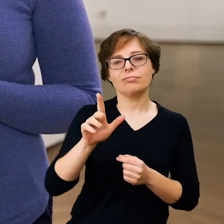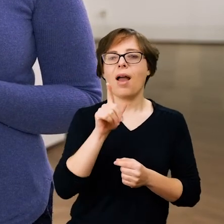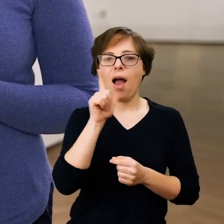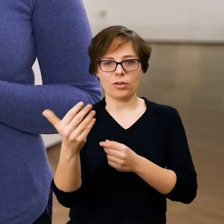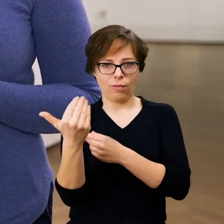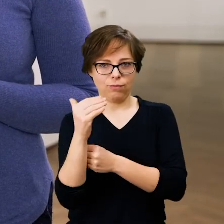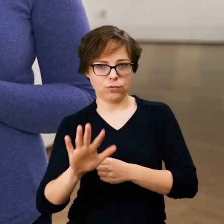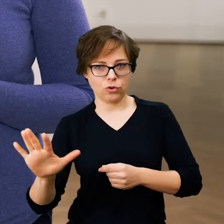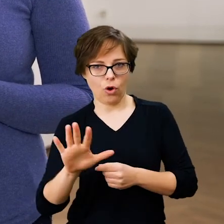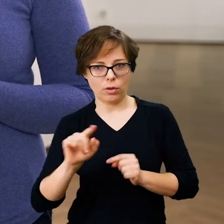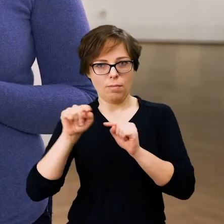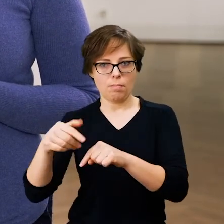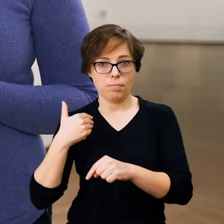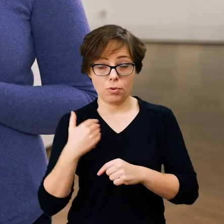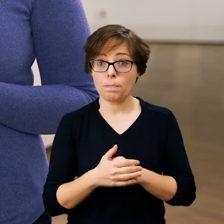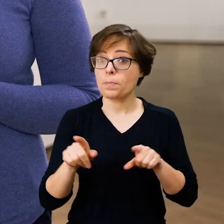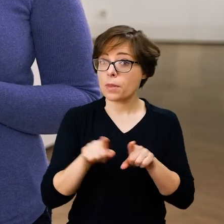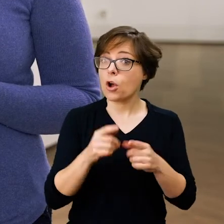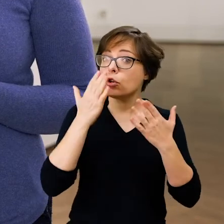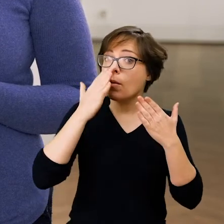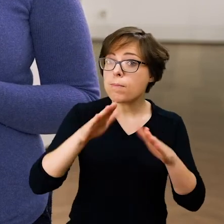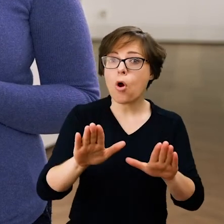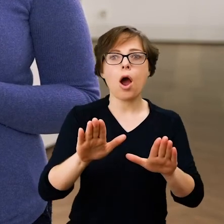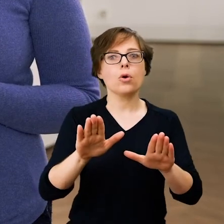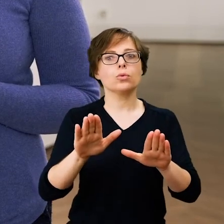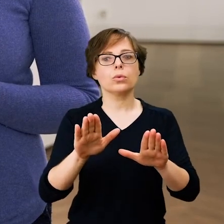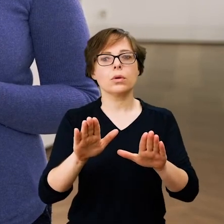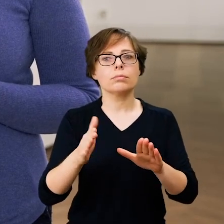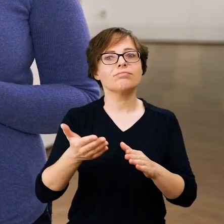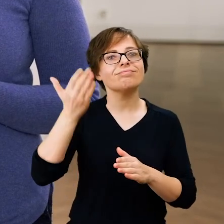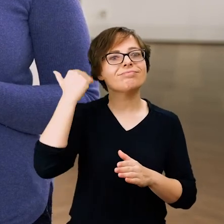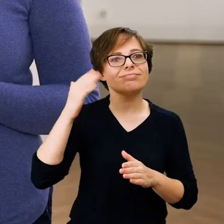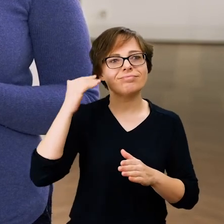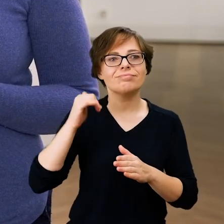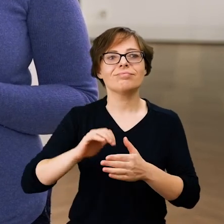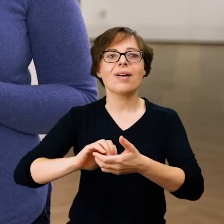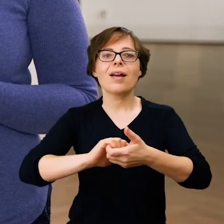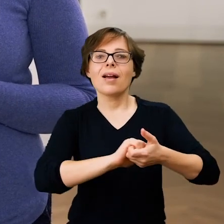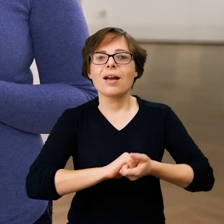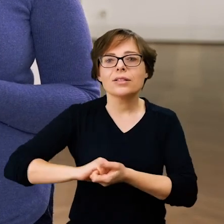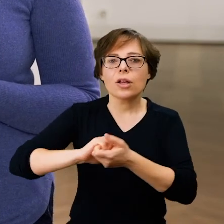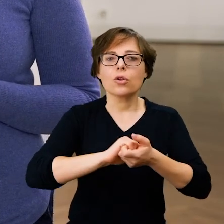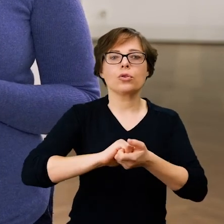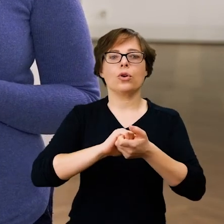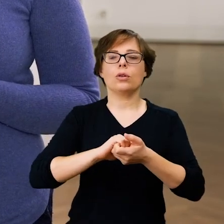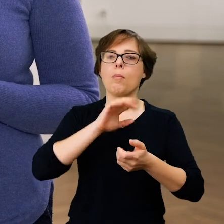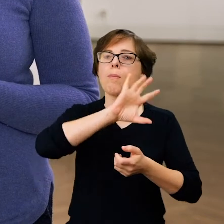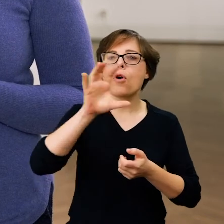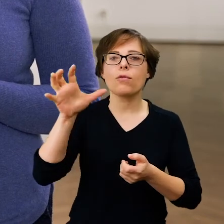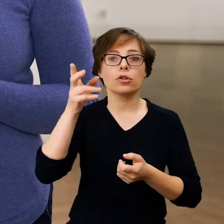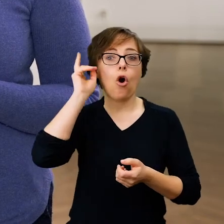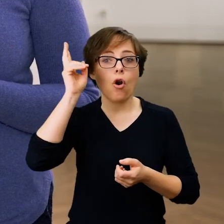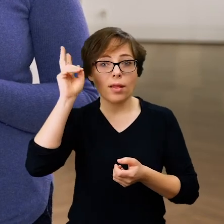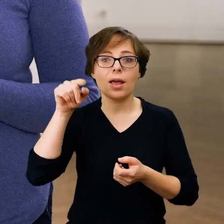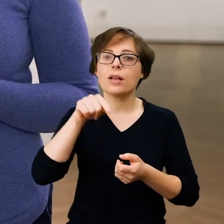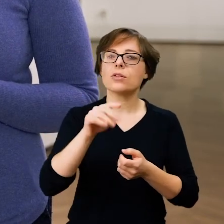Mówią nam one również o rozwoju kolonialnym Republiki Zjednoczonych, prowincji holenderskich